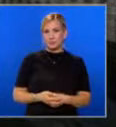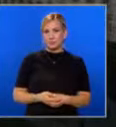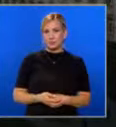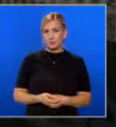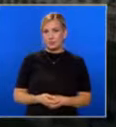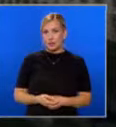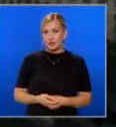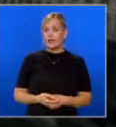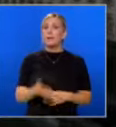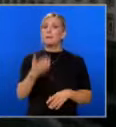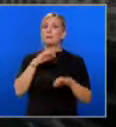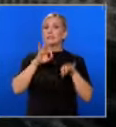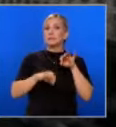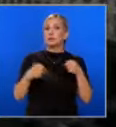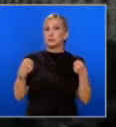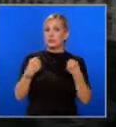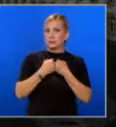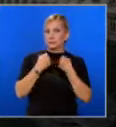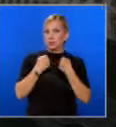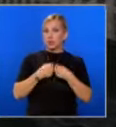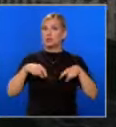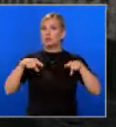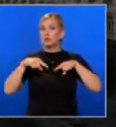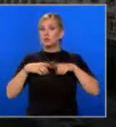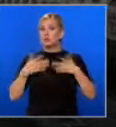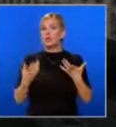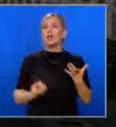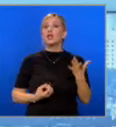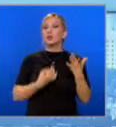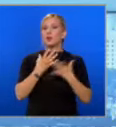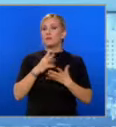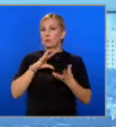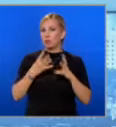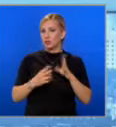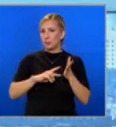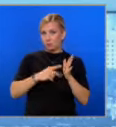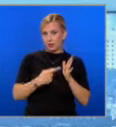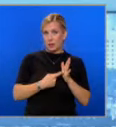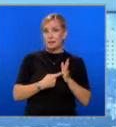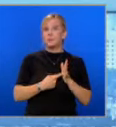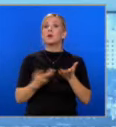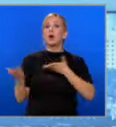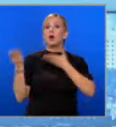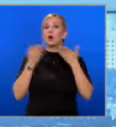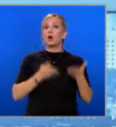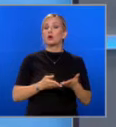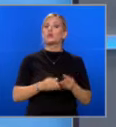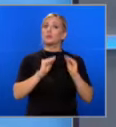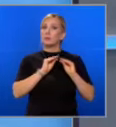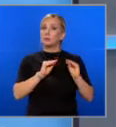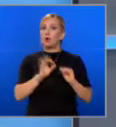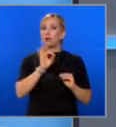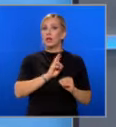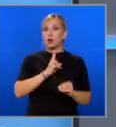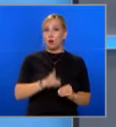За предизборните сблъсъци, юридическите сюжети и новите политически проекти. В още от деня преподавателят Орлин